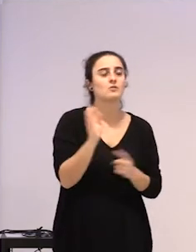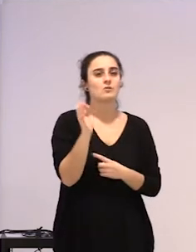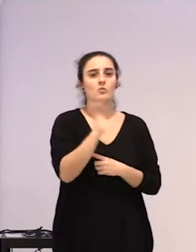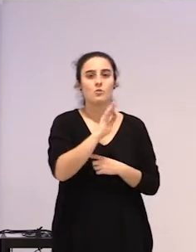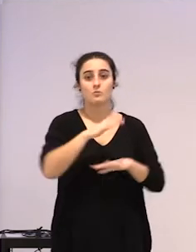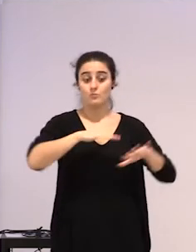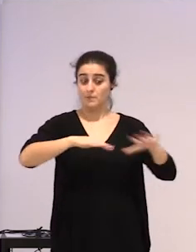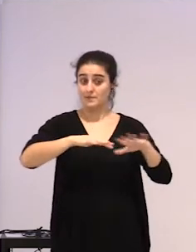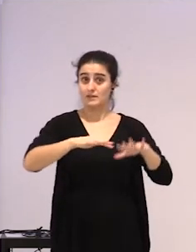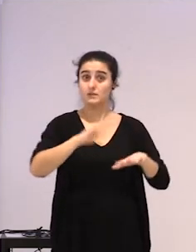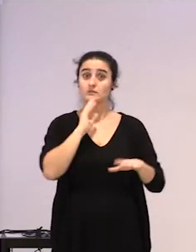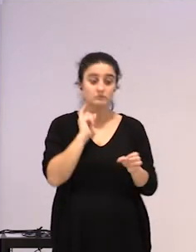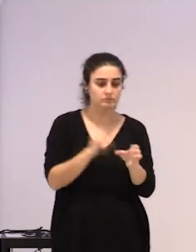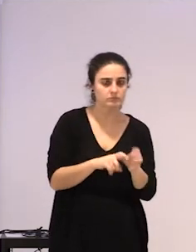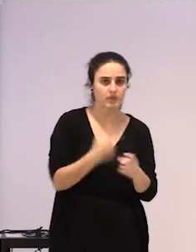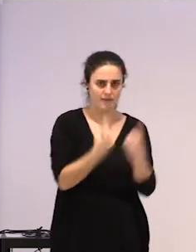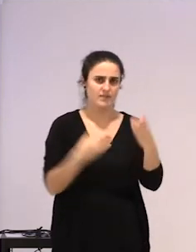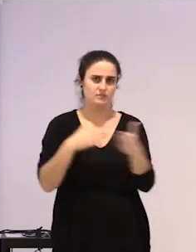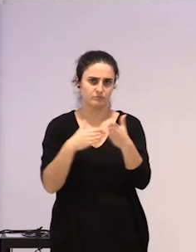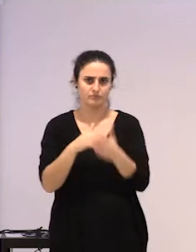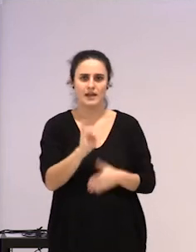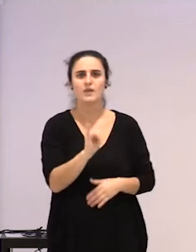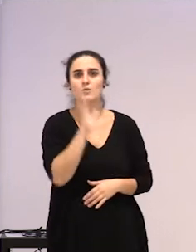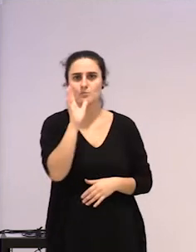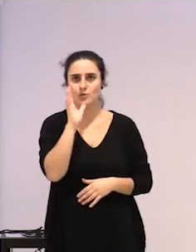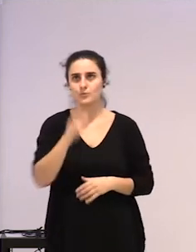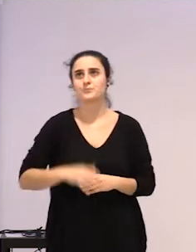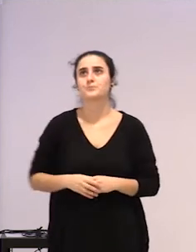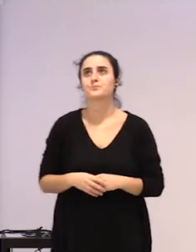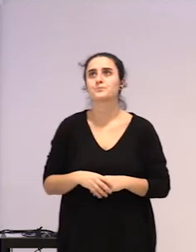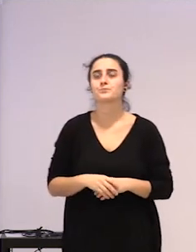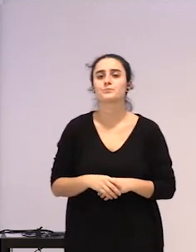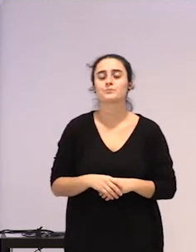mugimenduan bertan topatzen dituztena oztopoak, zergatik, ez, ba, askotan,